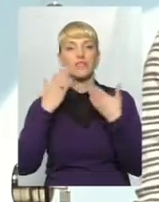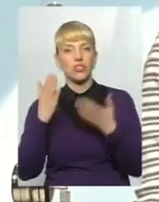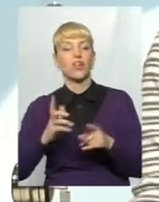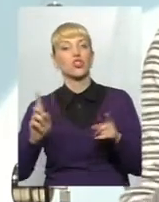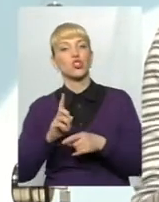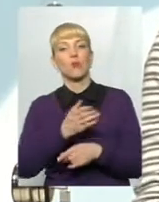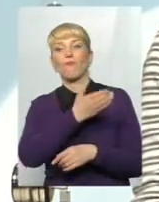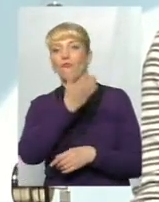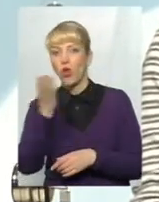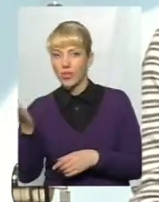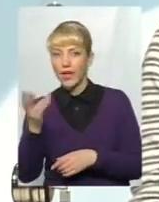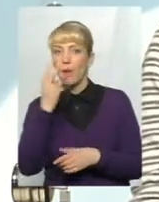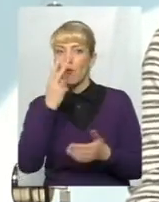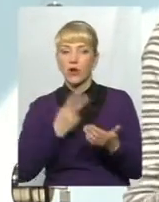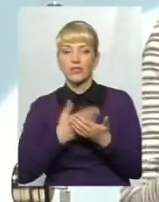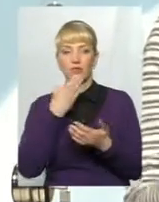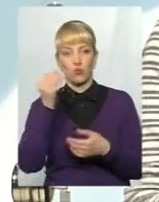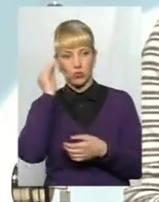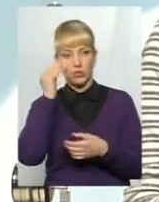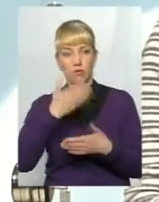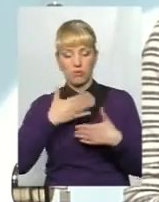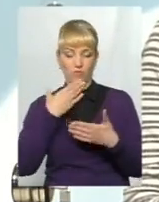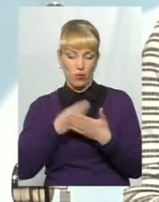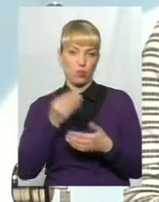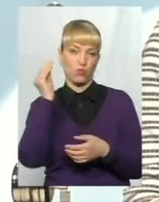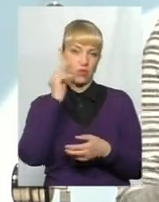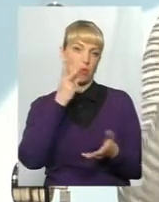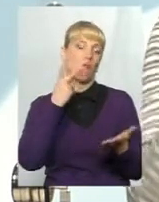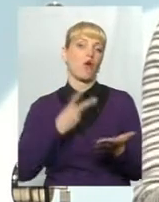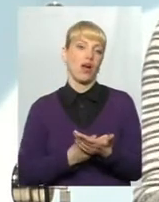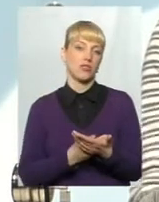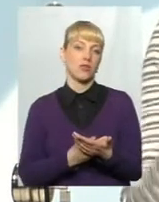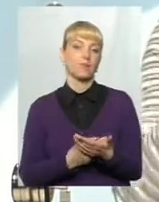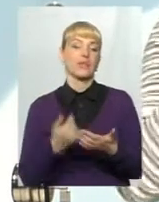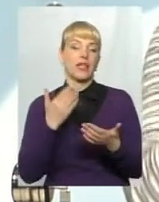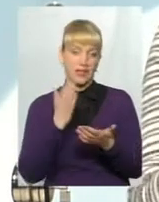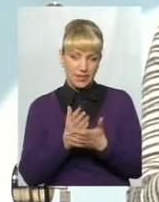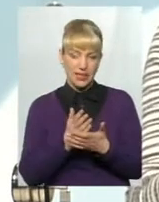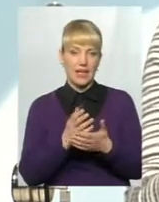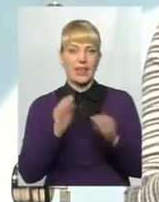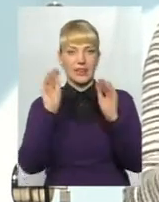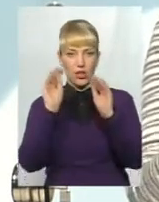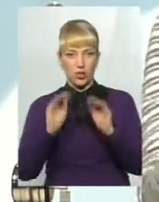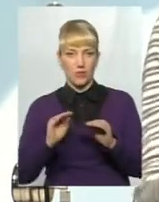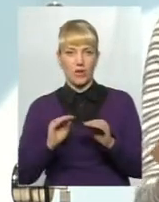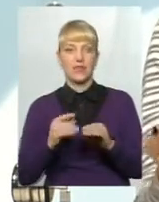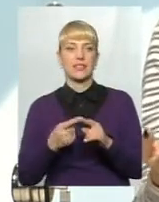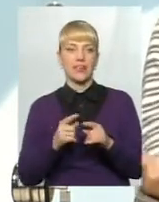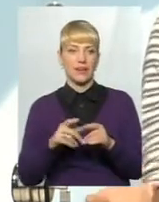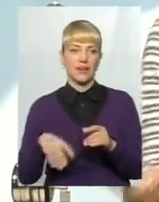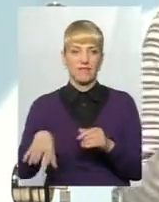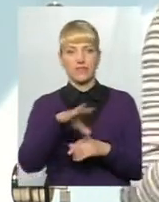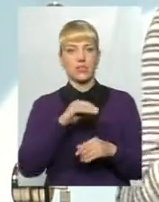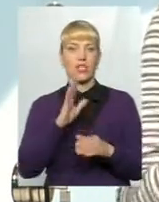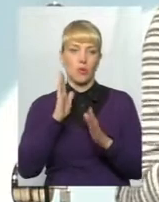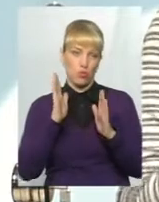вони показували свою позицію. Ми свою позицію, звичайно, показуємо. Вводиться декларування, вводиться всі. І тоді